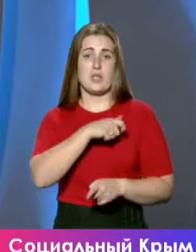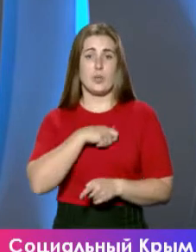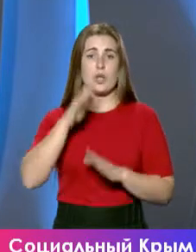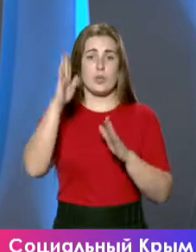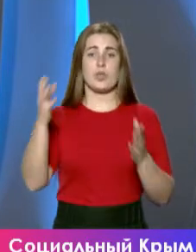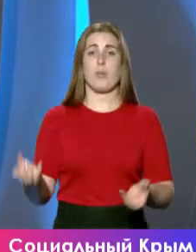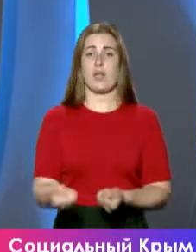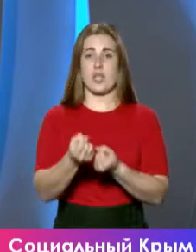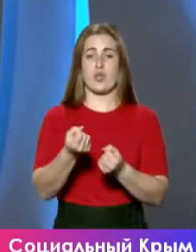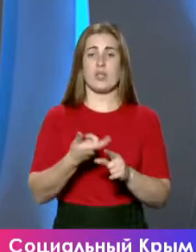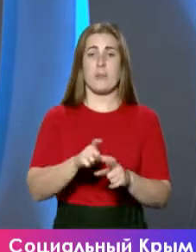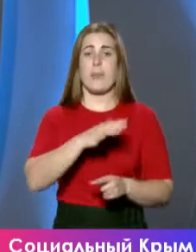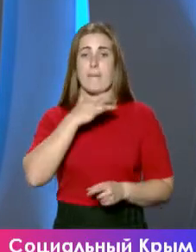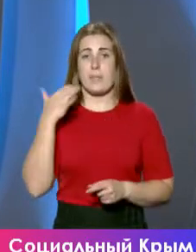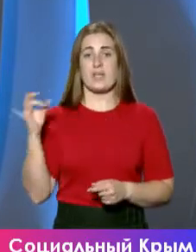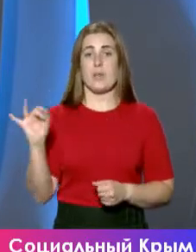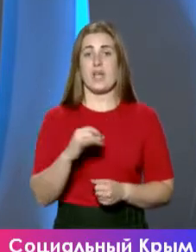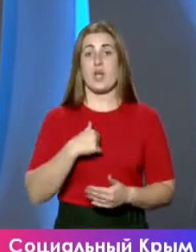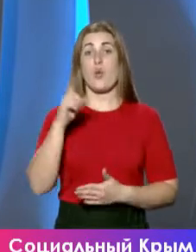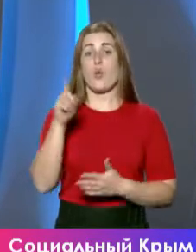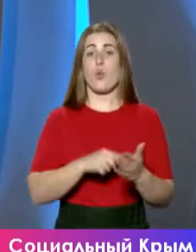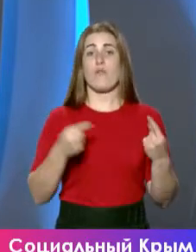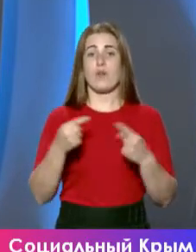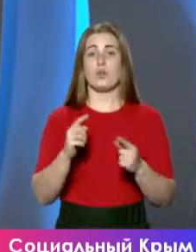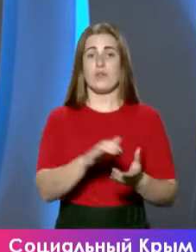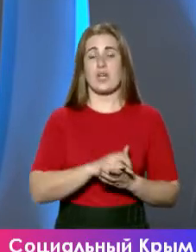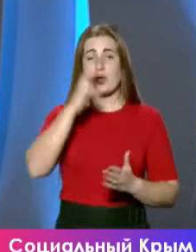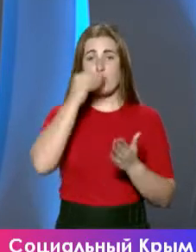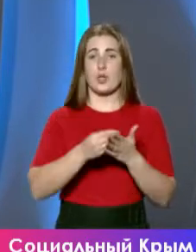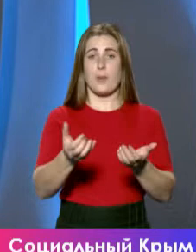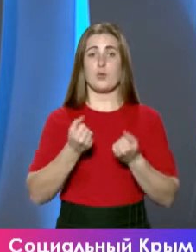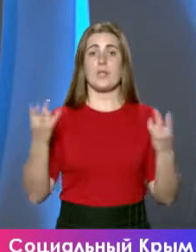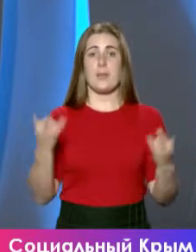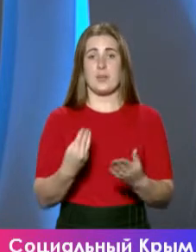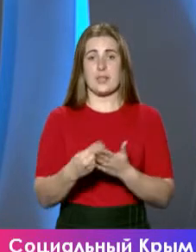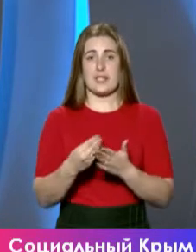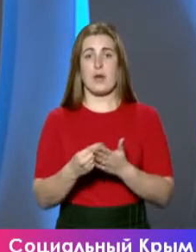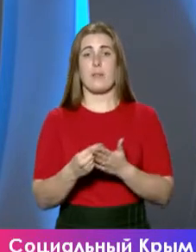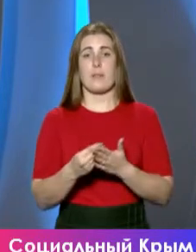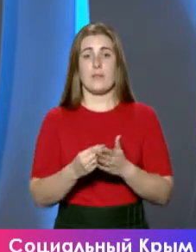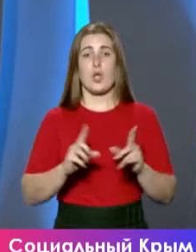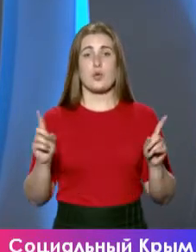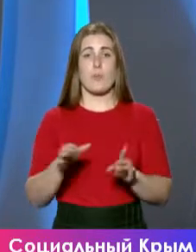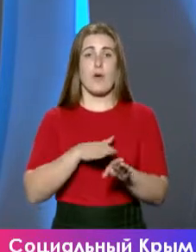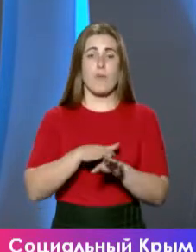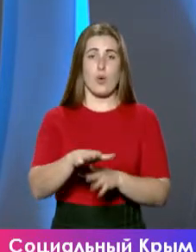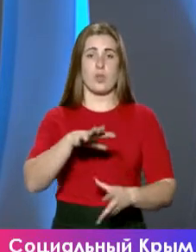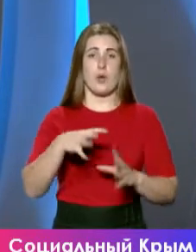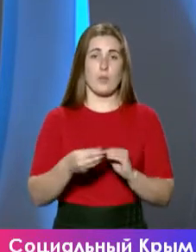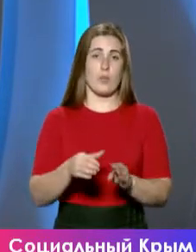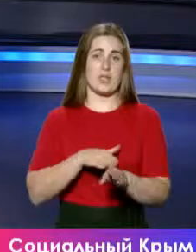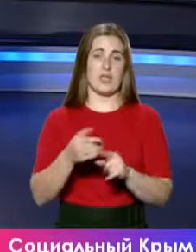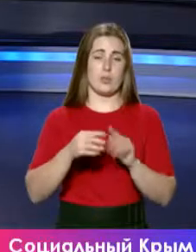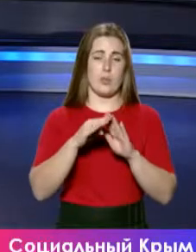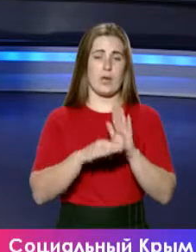поддерживать максимально. И я уверен, что с федерального бюджета поступят необходимые средства, чтобы в полном объеме, еще раз говорю, реализовать